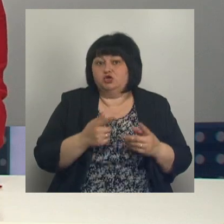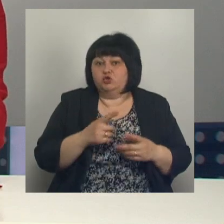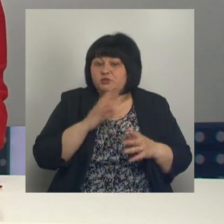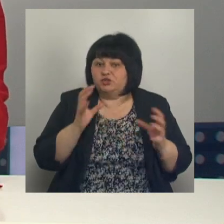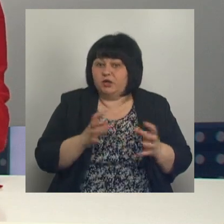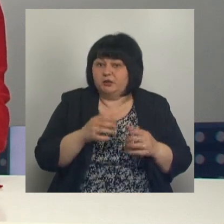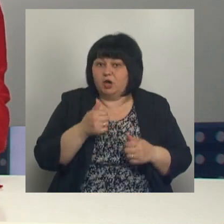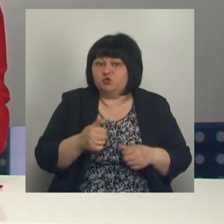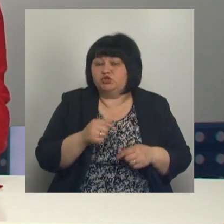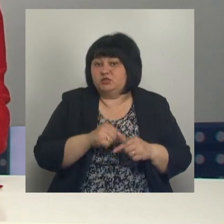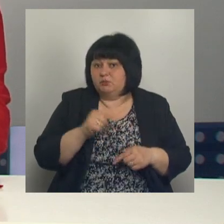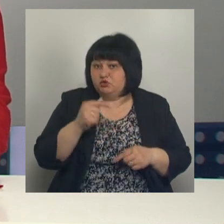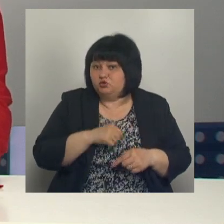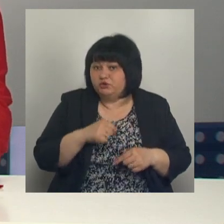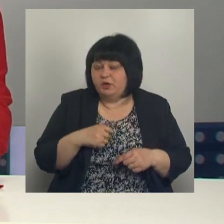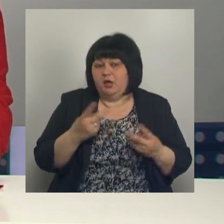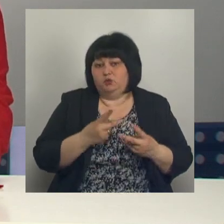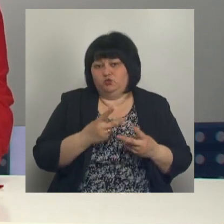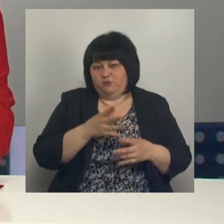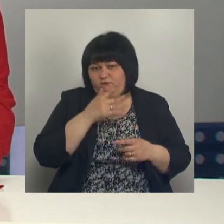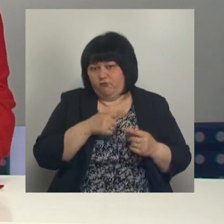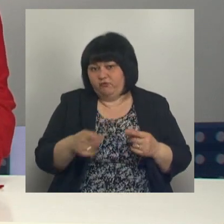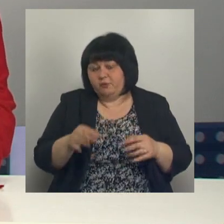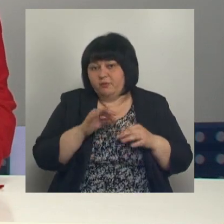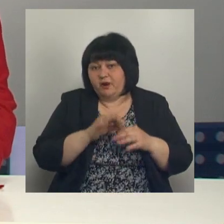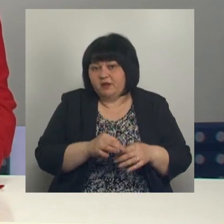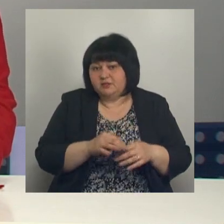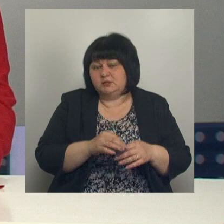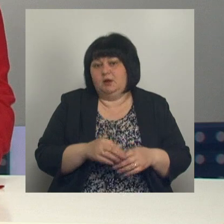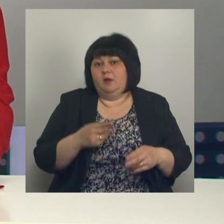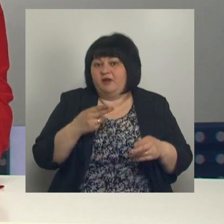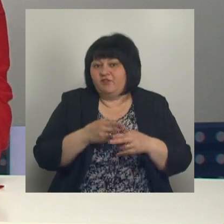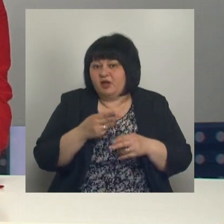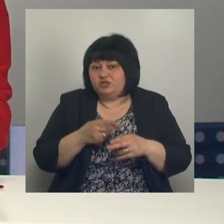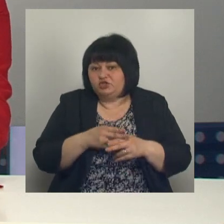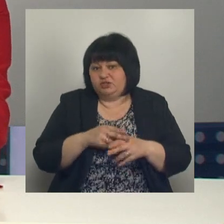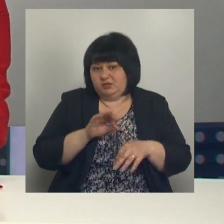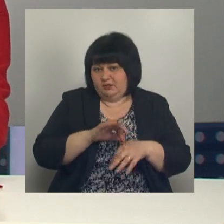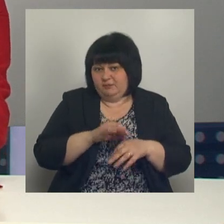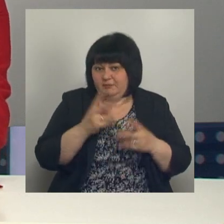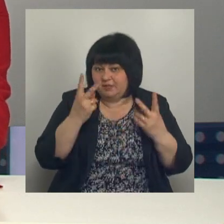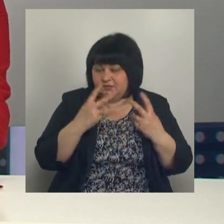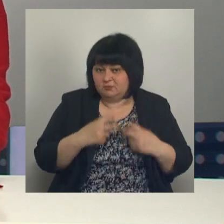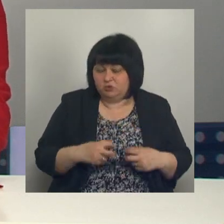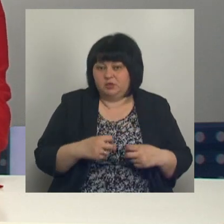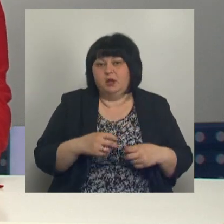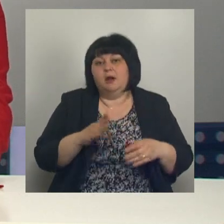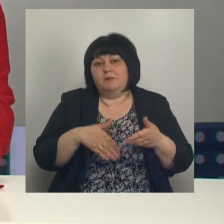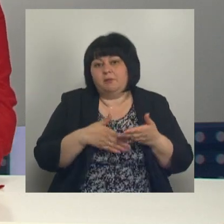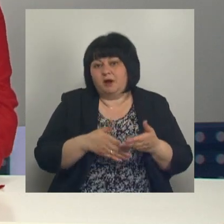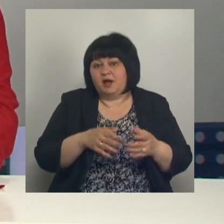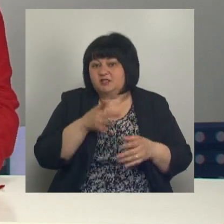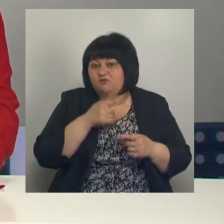самочувствие на долгие годы, необходимо вовремя проходить профилактические медосмотры. Избежать неприятных сюрпризов помогает и